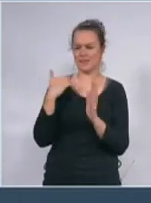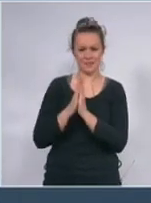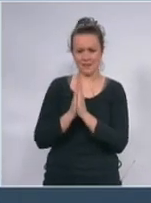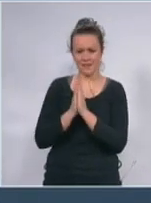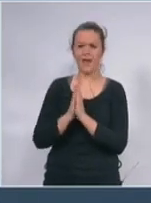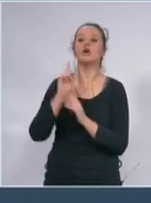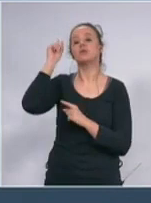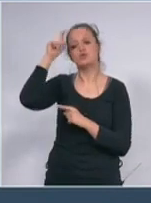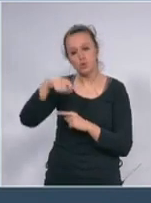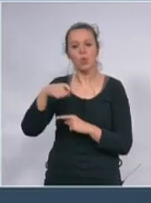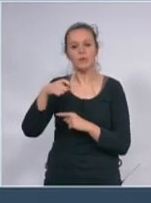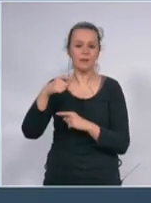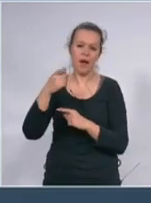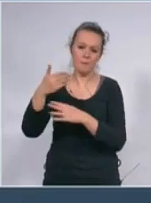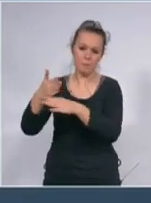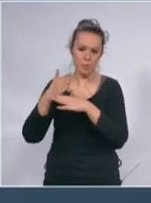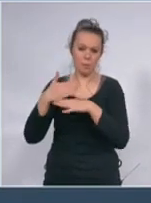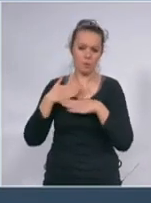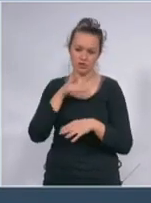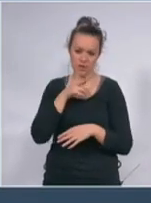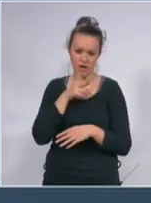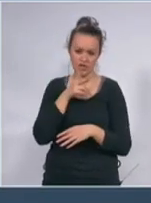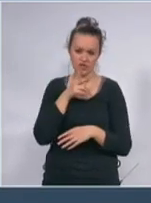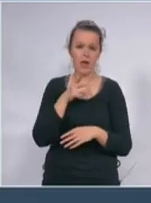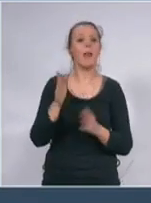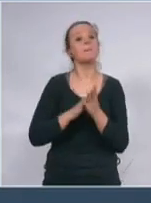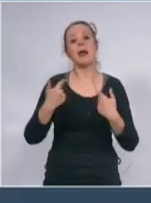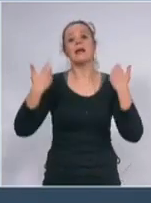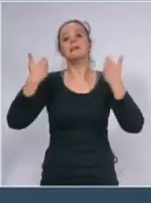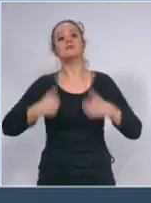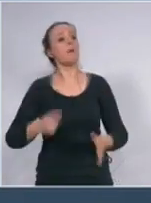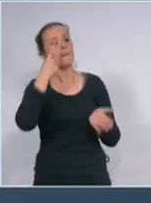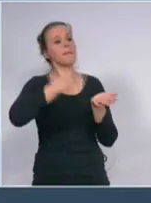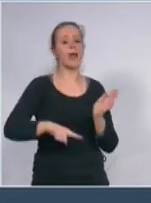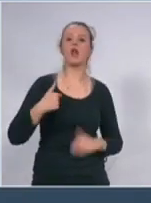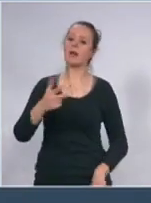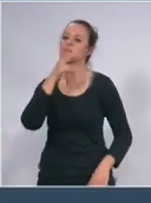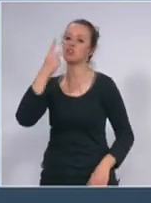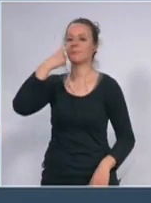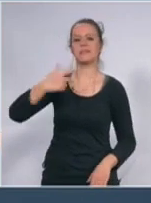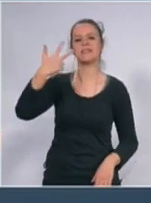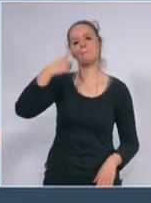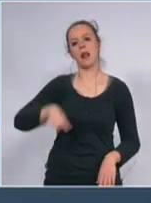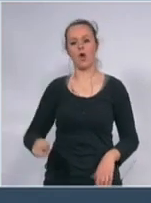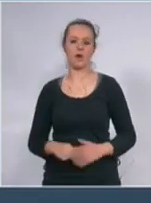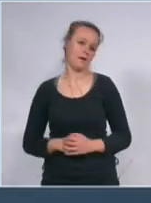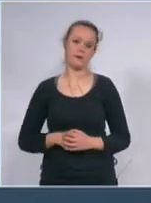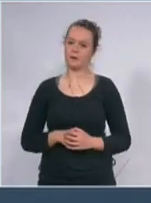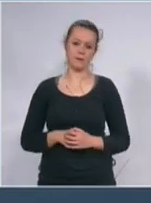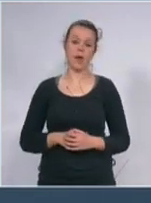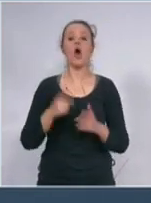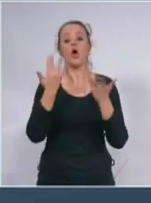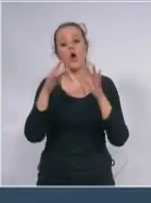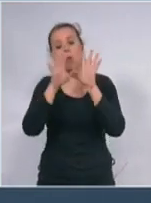tražite 3 miliona za milijon izgubljeni a znam da ima takvih ali ono što ste izgubili polovinu od toga gledat ćemo da vam